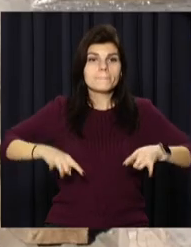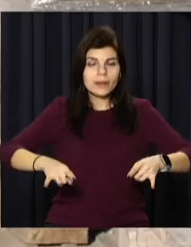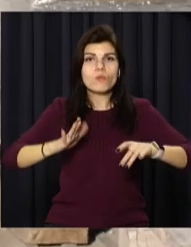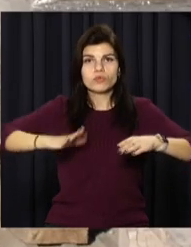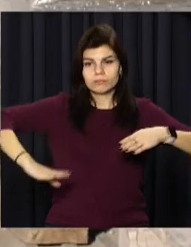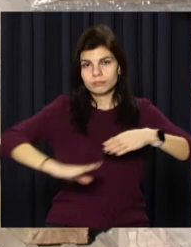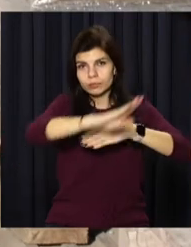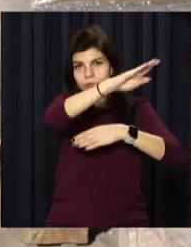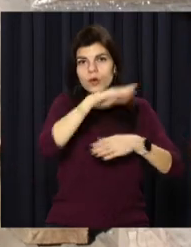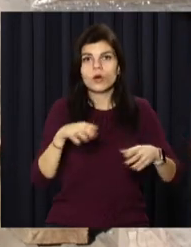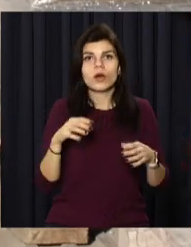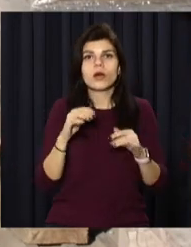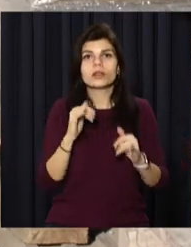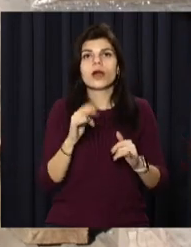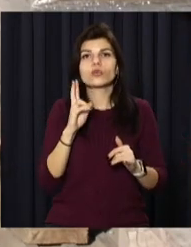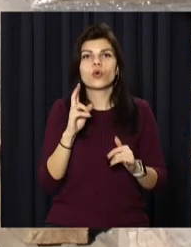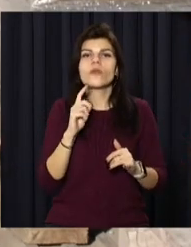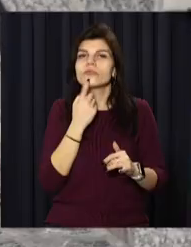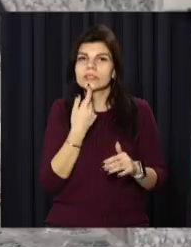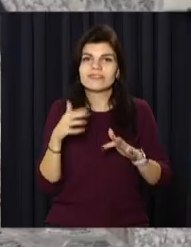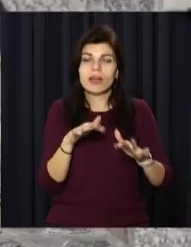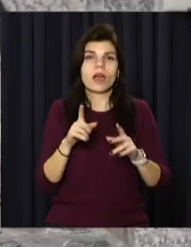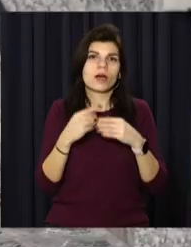підйомники, поручні для маломобільних людей.